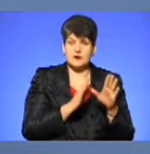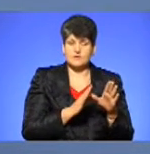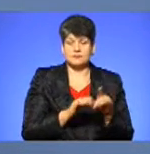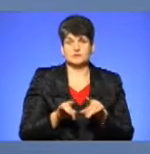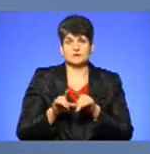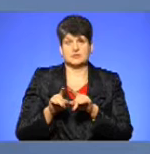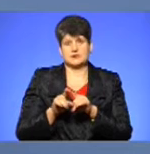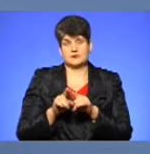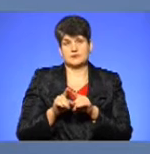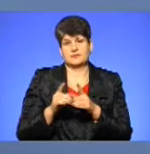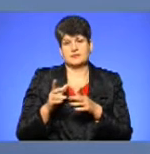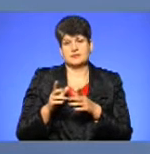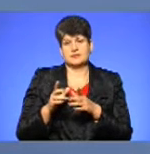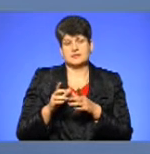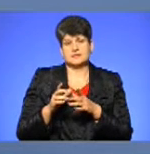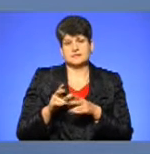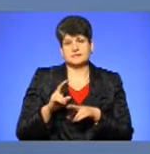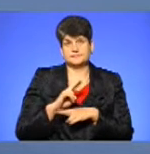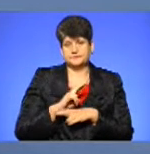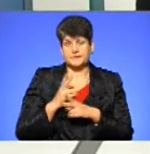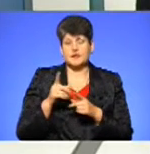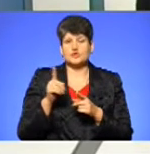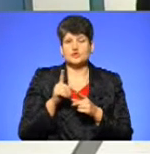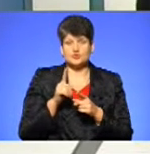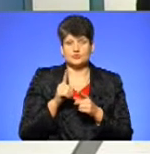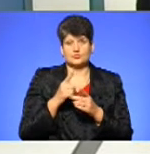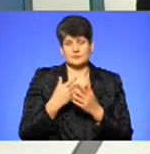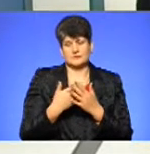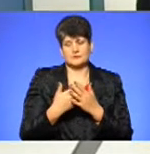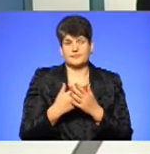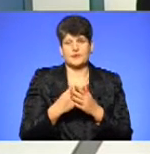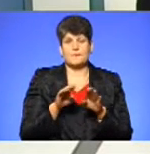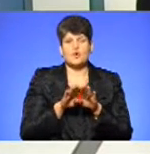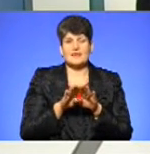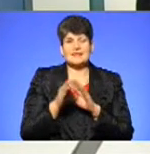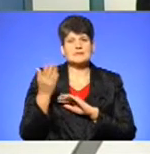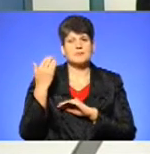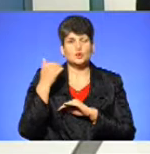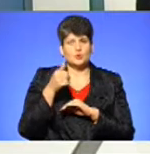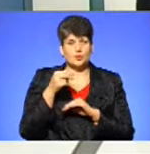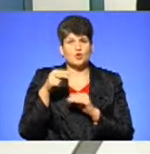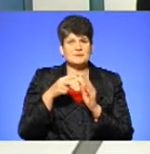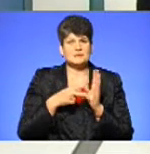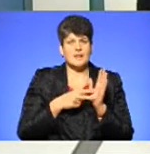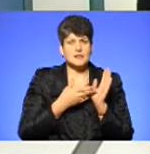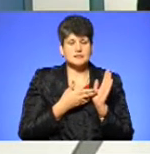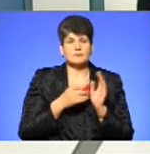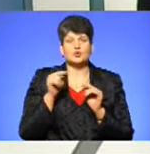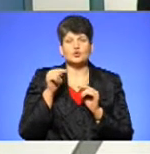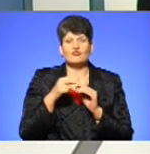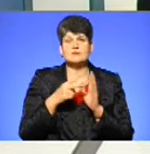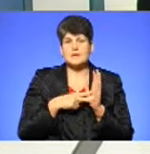і ДТП з потерпілими. Щодо статистики, порівнянні з минулим роком 2017, то в 2017